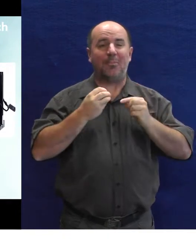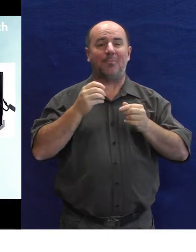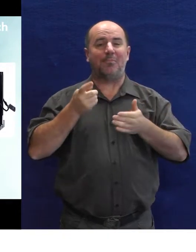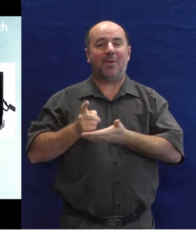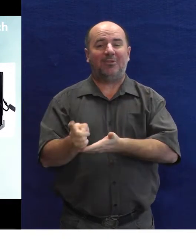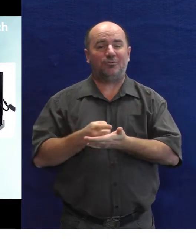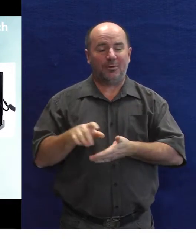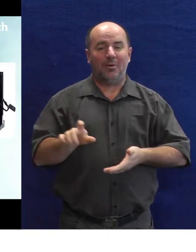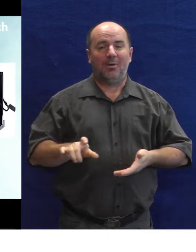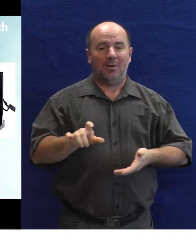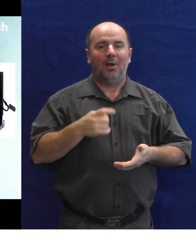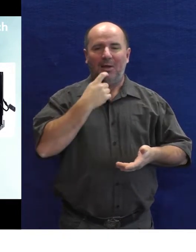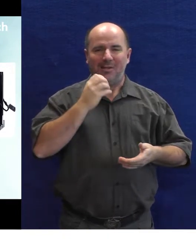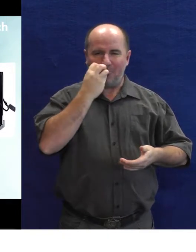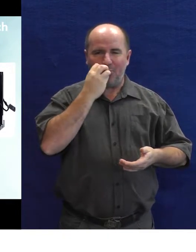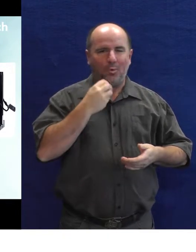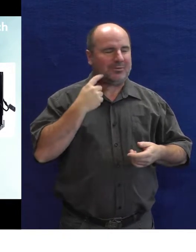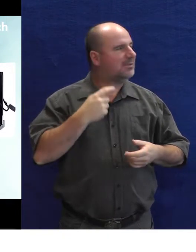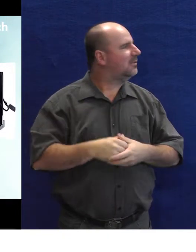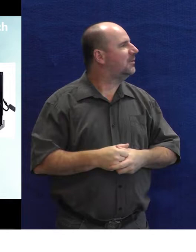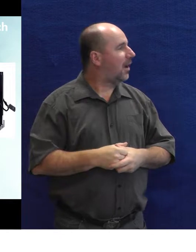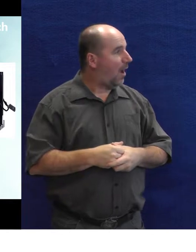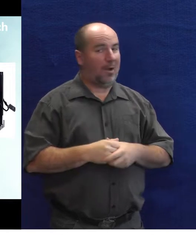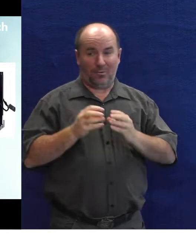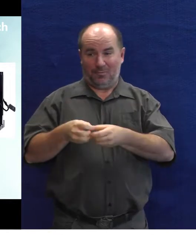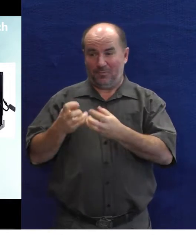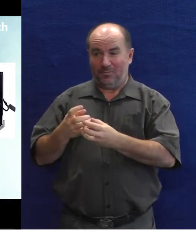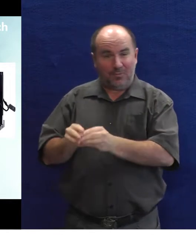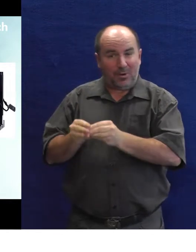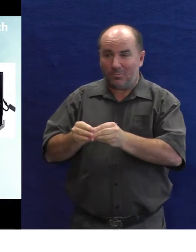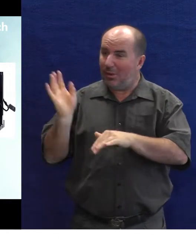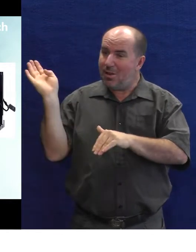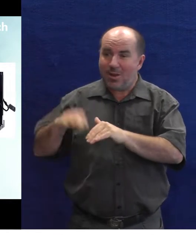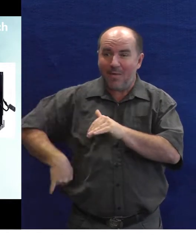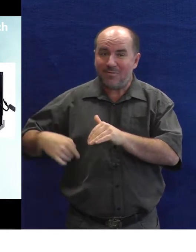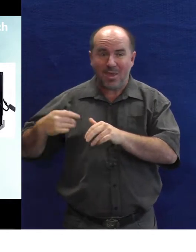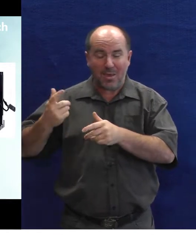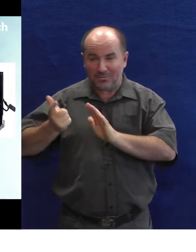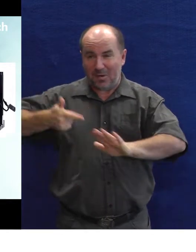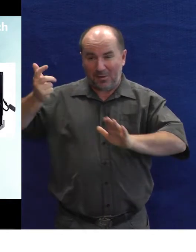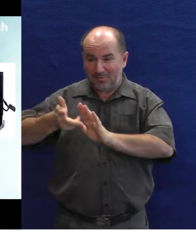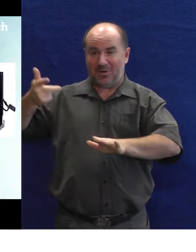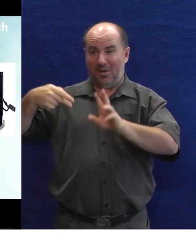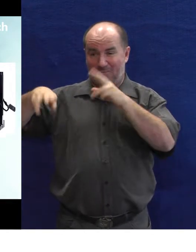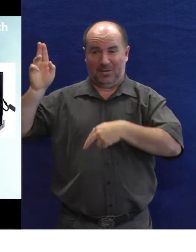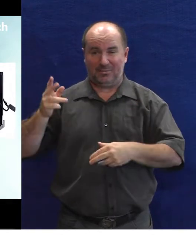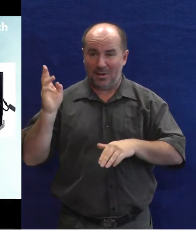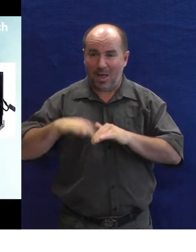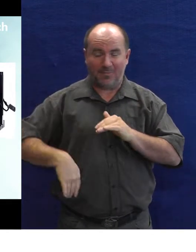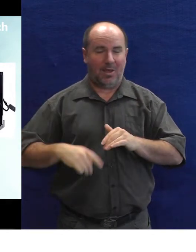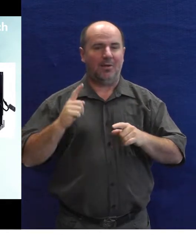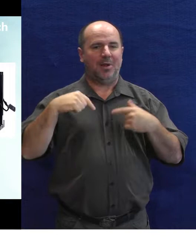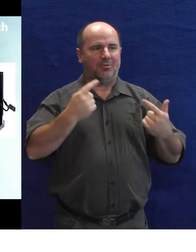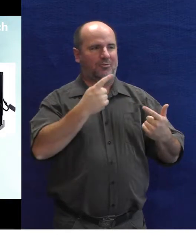dodají a ta cena je zlomková proti těm komerčním záležitostem. Kromě toho 3D